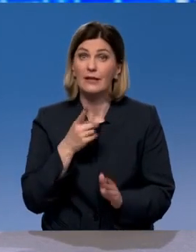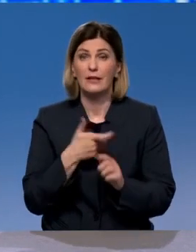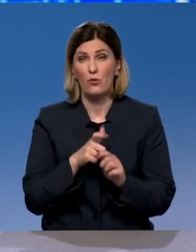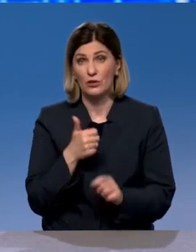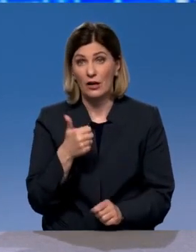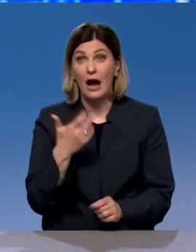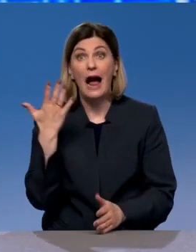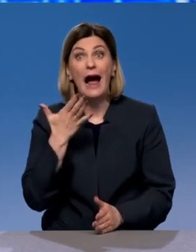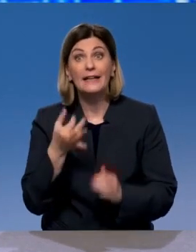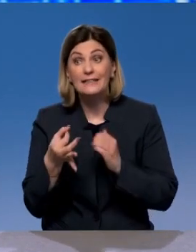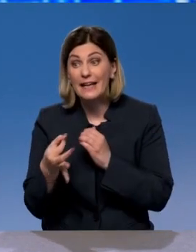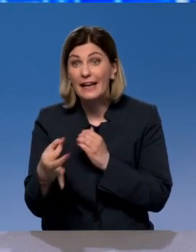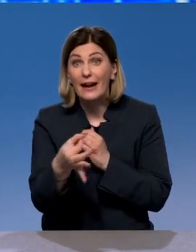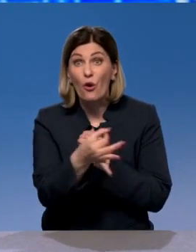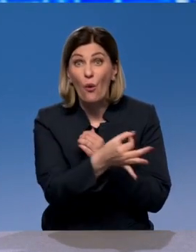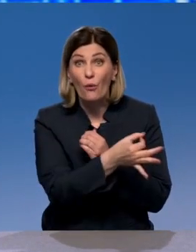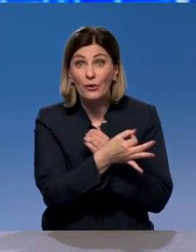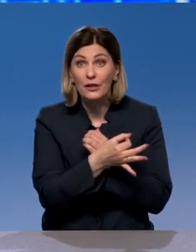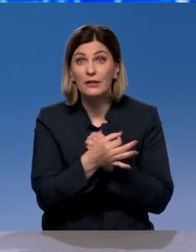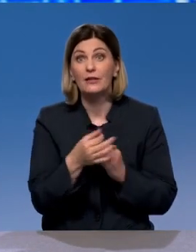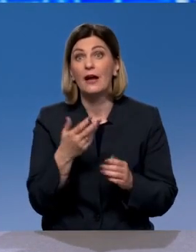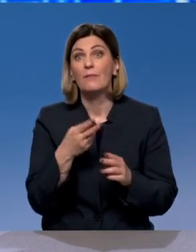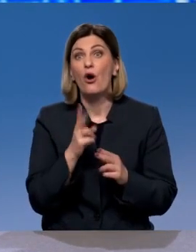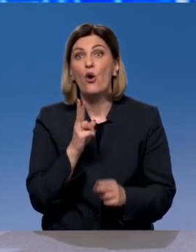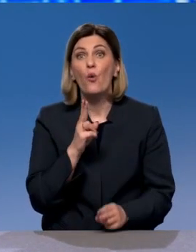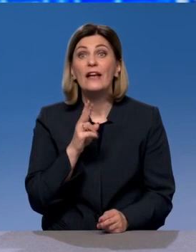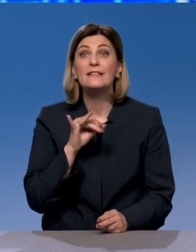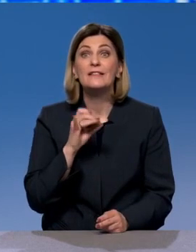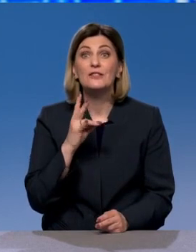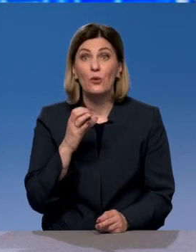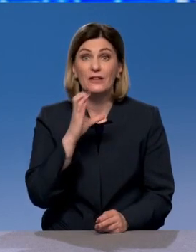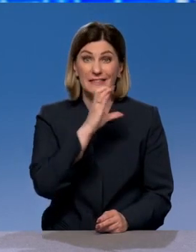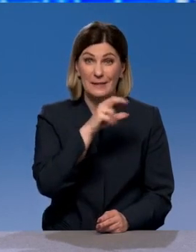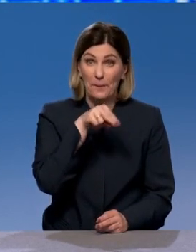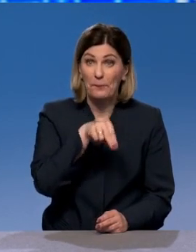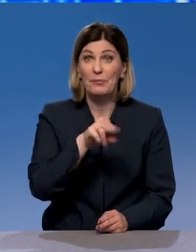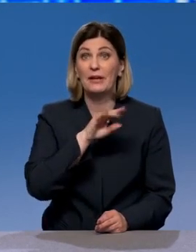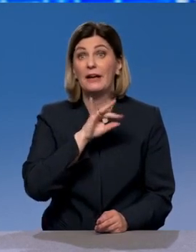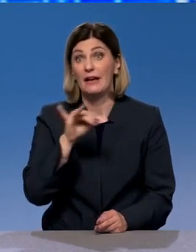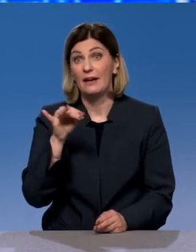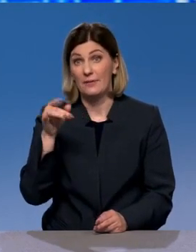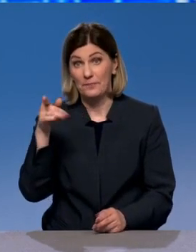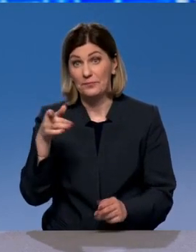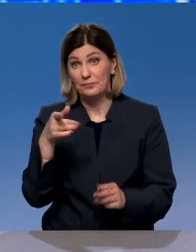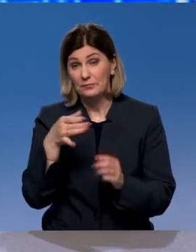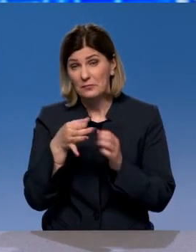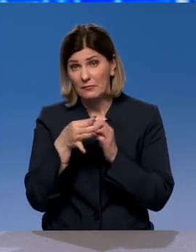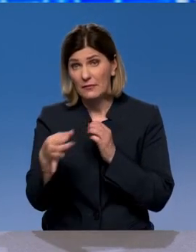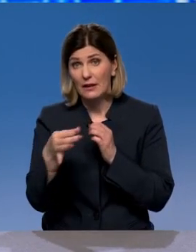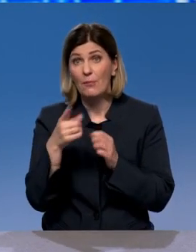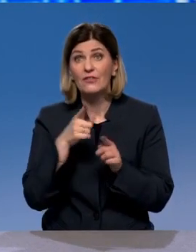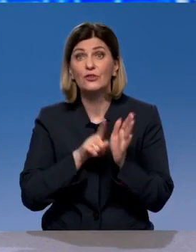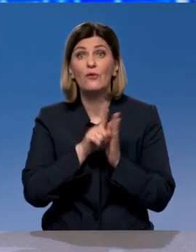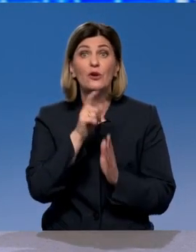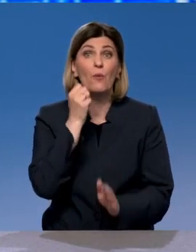А вот если региональные дороги, скажем, Калязинское шоссе между Сергиевым Посадом и Калязиным. Это региональная дорога сначала Московской, потом